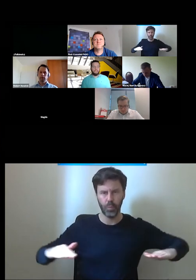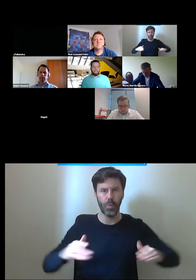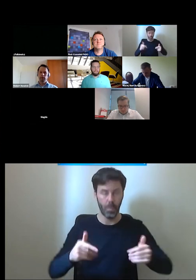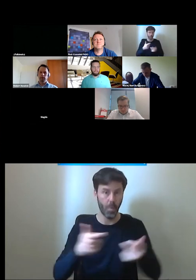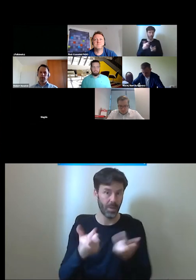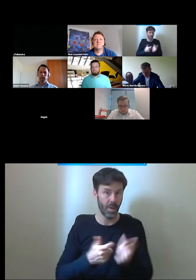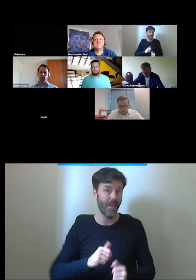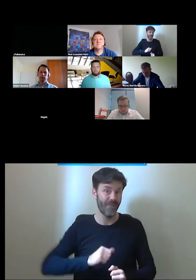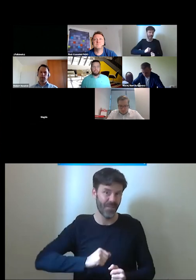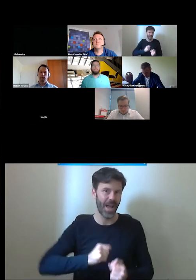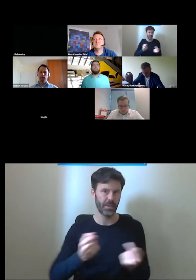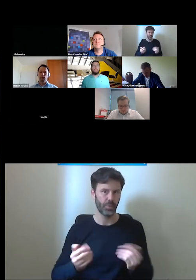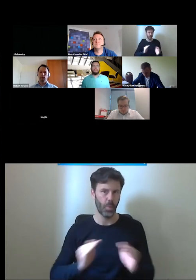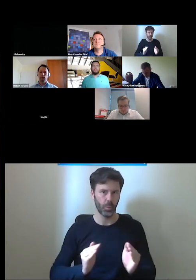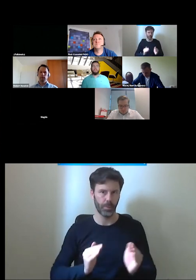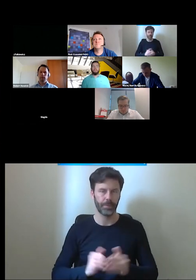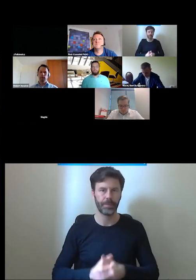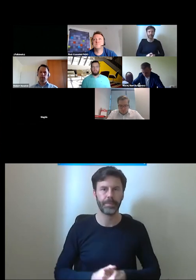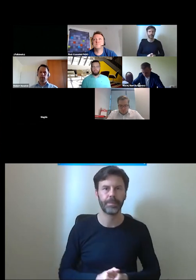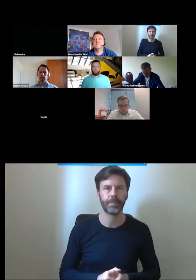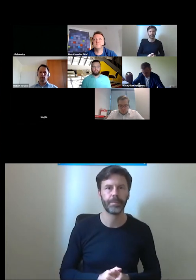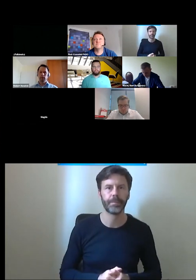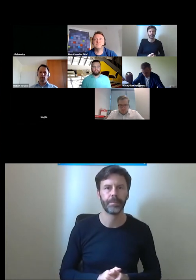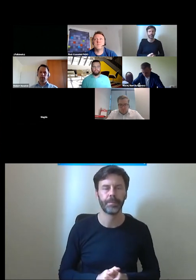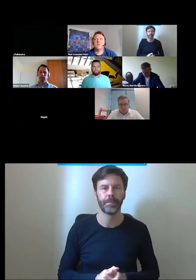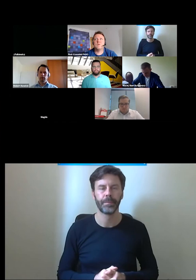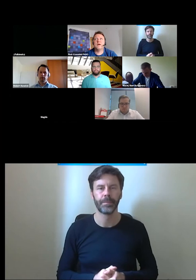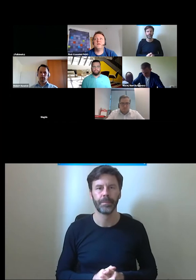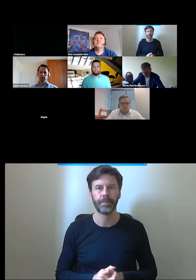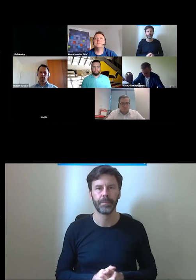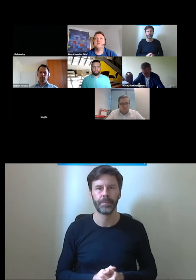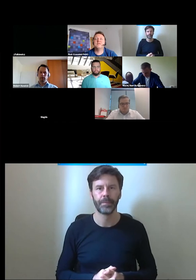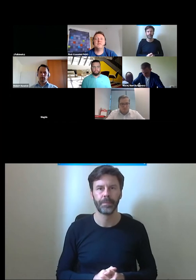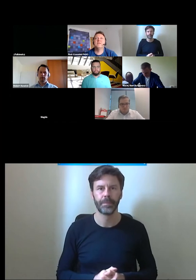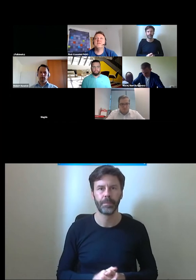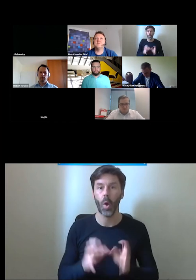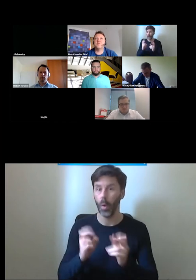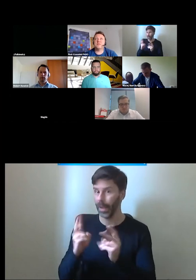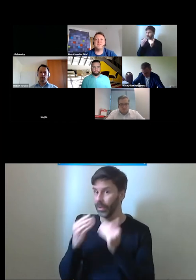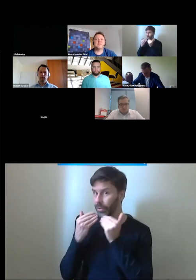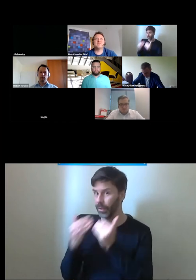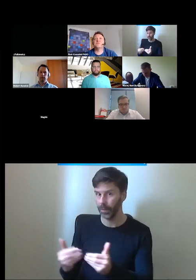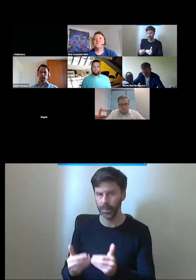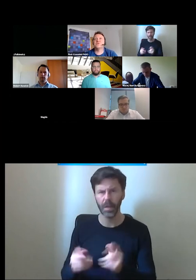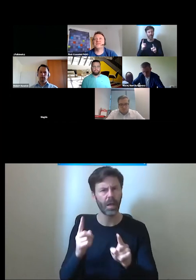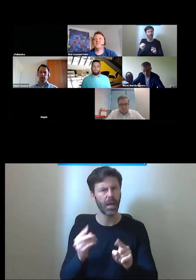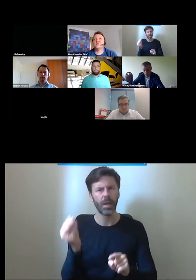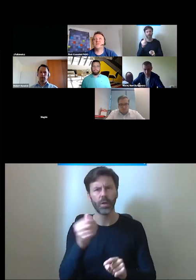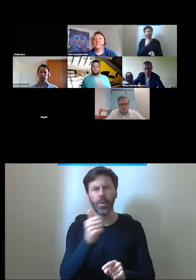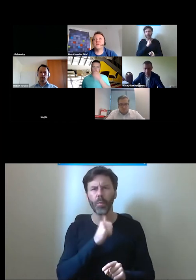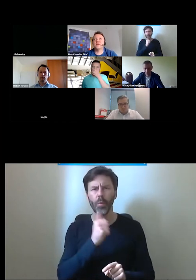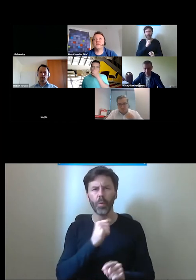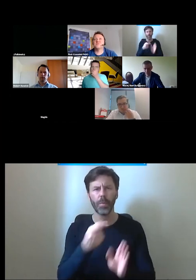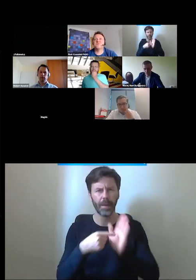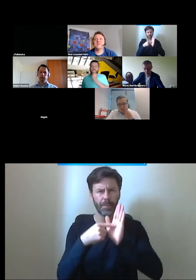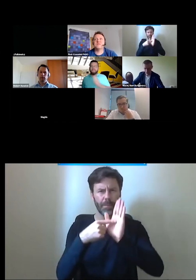i taki, no że tak powiem piękny sposób. Okej, dzięki. Ja spróbuję zaraz jakąś ilustrację tutaj